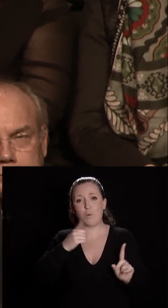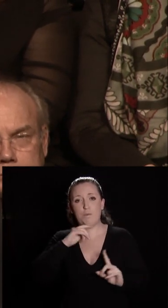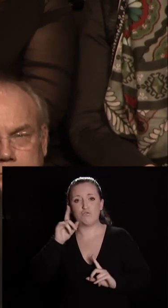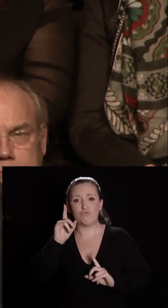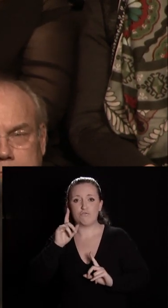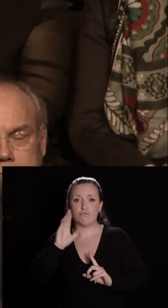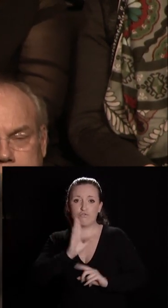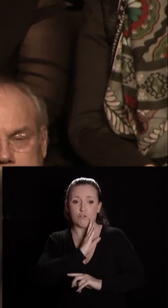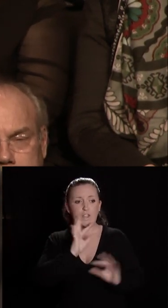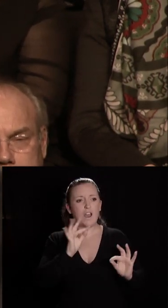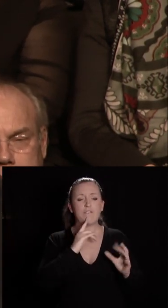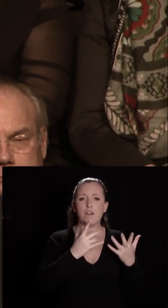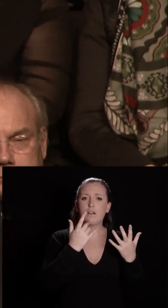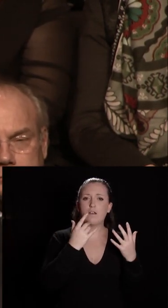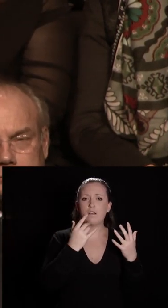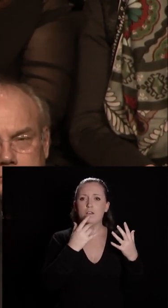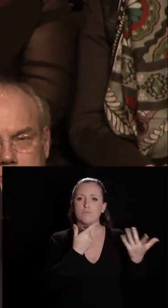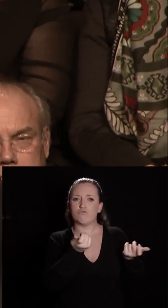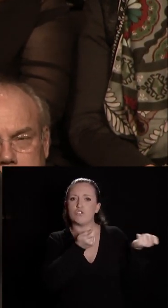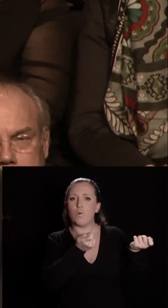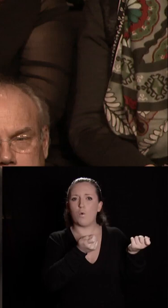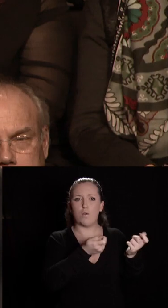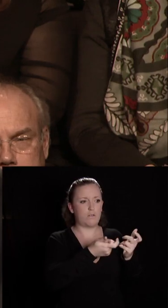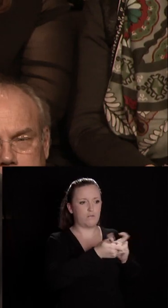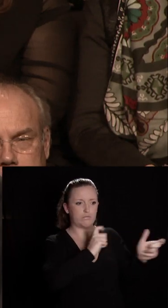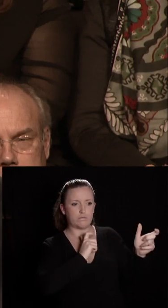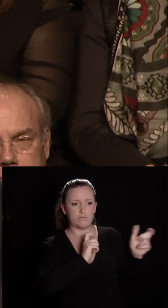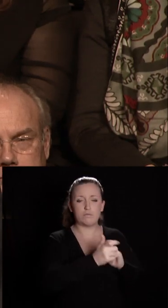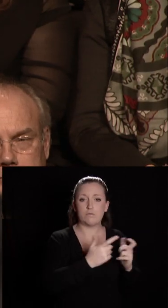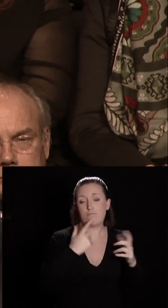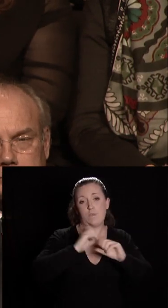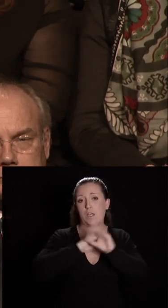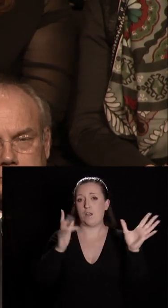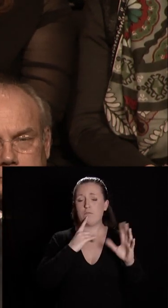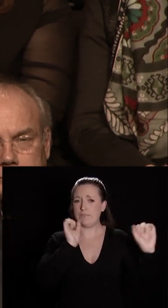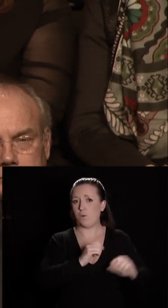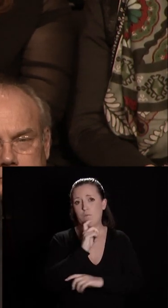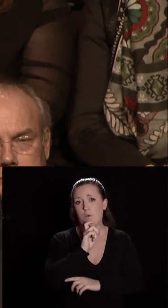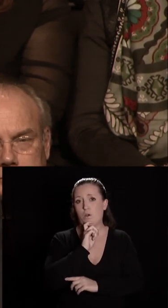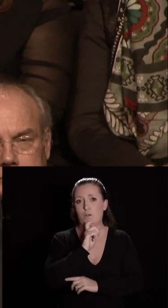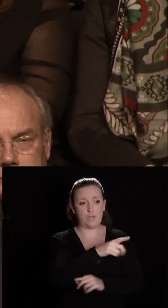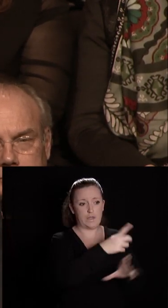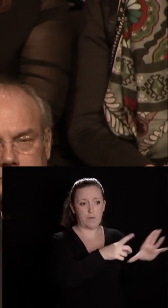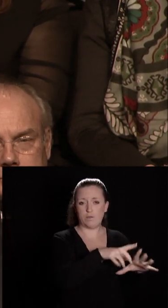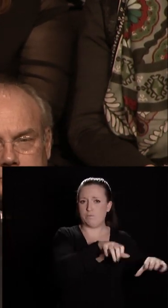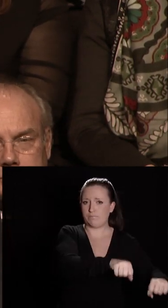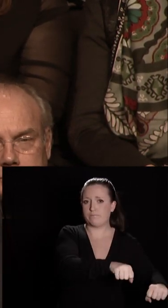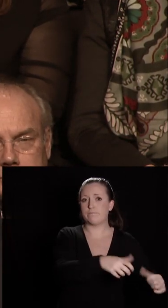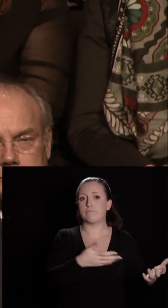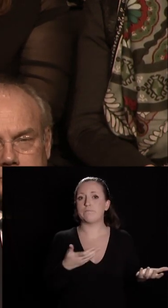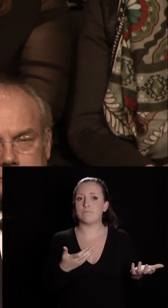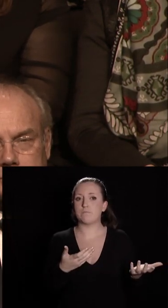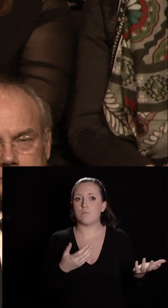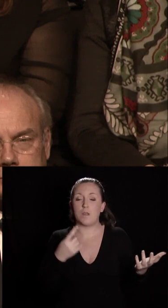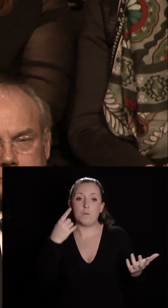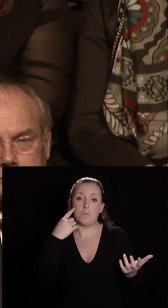transferts de compétences. Mais les choses sont claires, nous n'avons pas trouvé d'accord. Le département ne veut rien lâcher. Et au fond, je